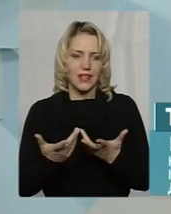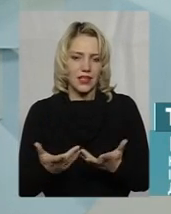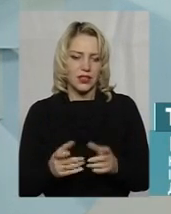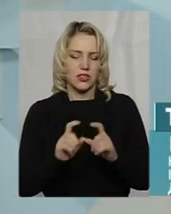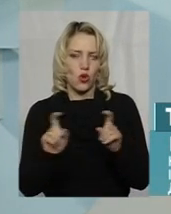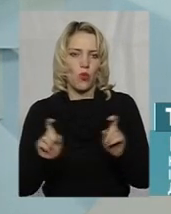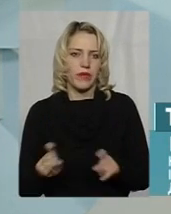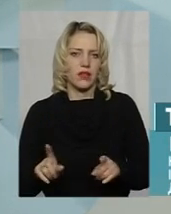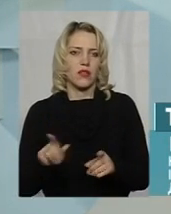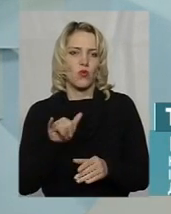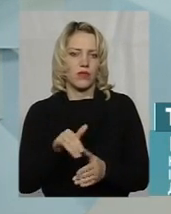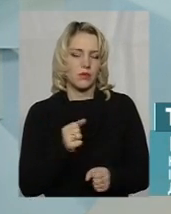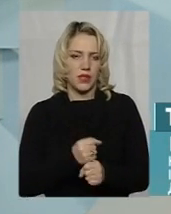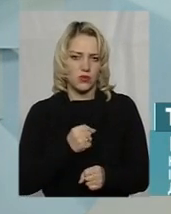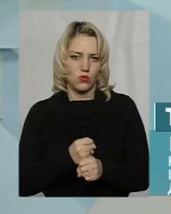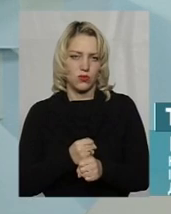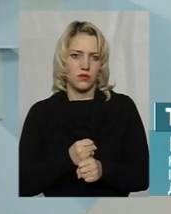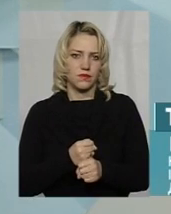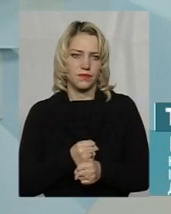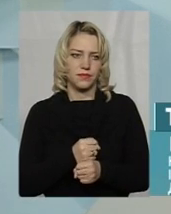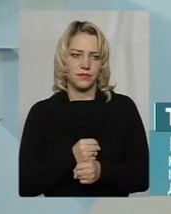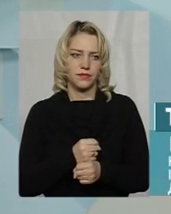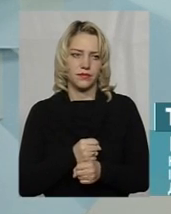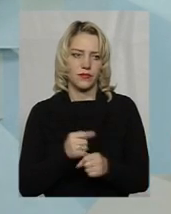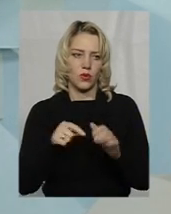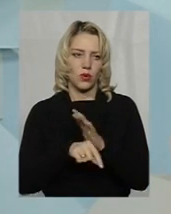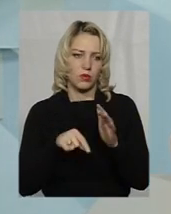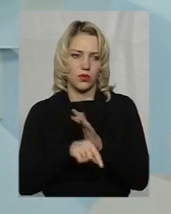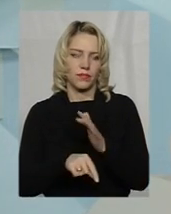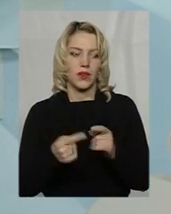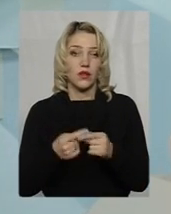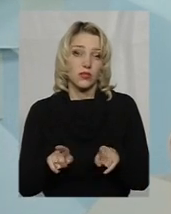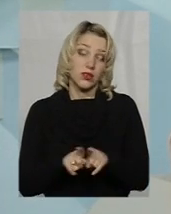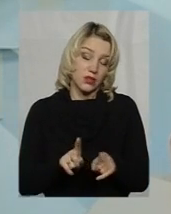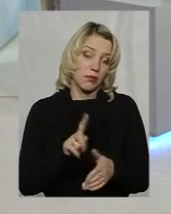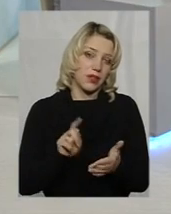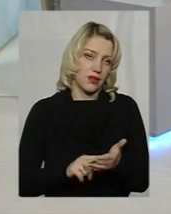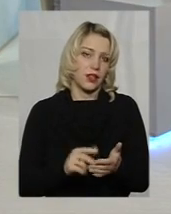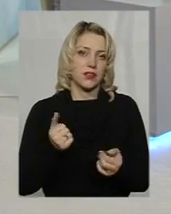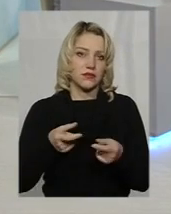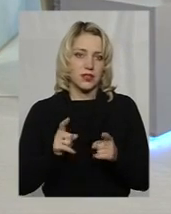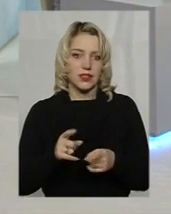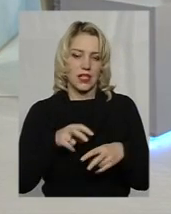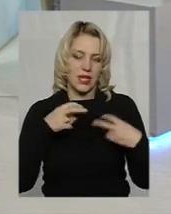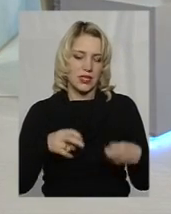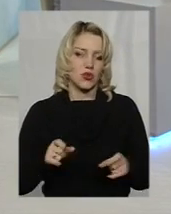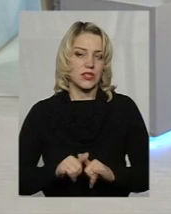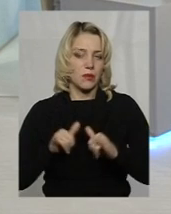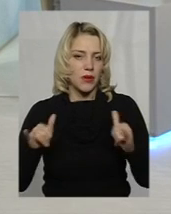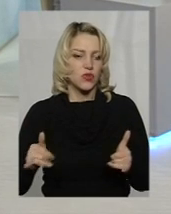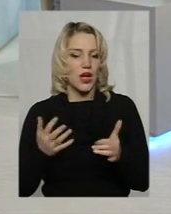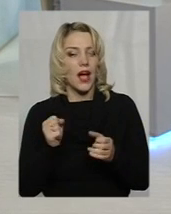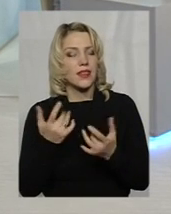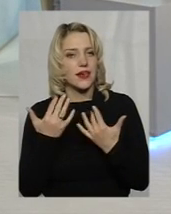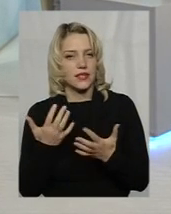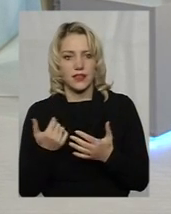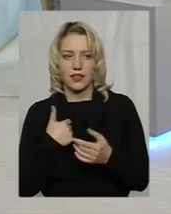працюють. Тобто, ну, тут таке питання. Дійсно, ризик збільшується, але наскільки, я боюсь,